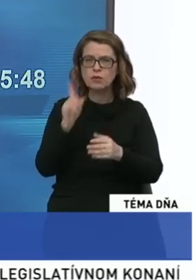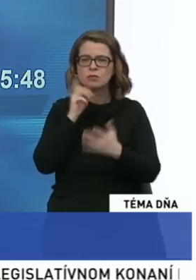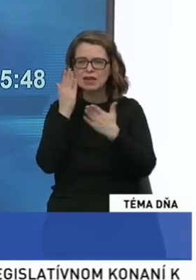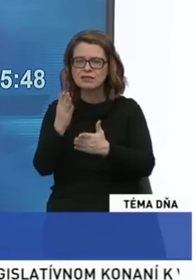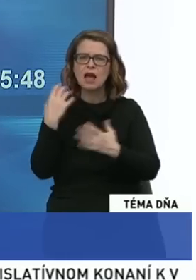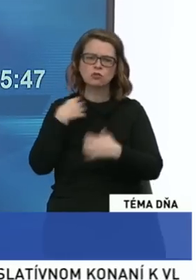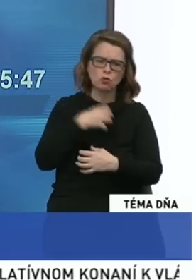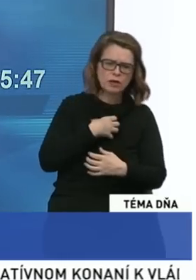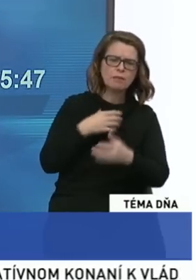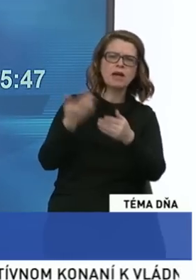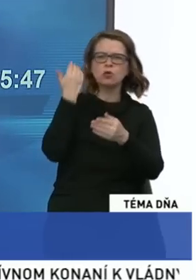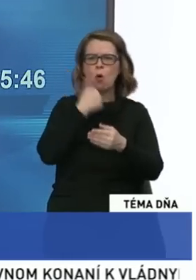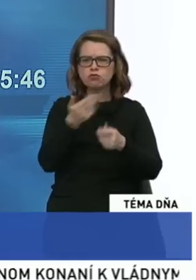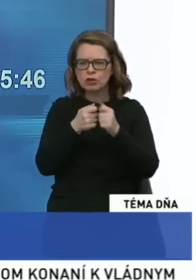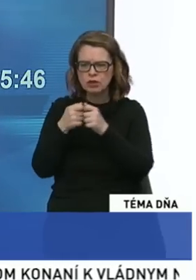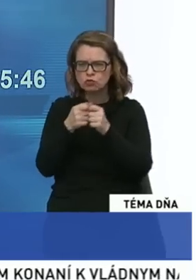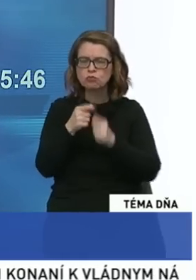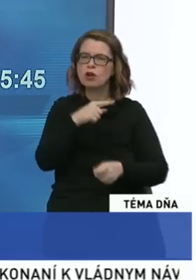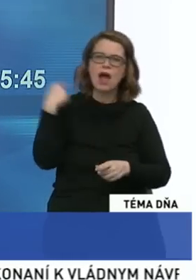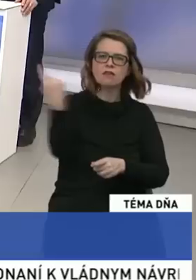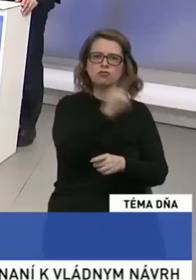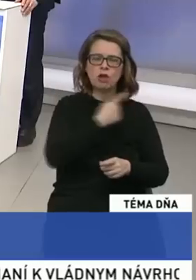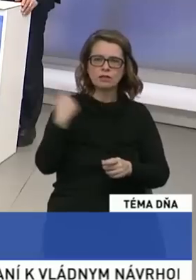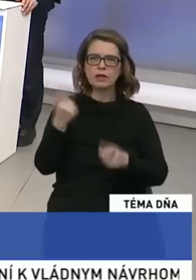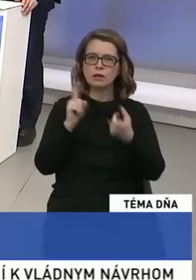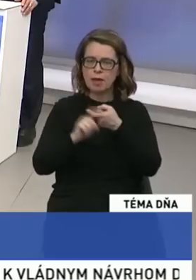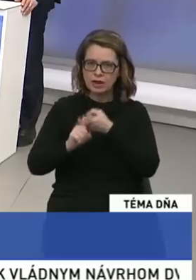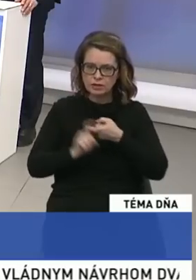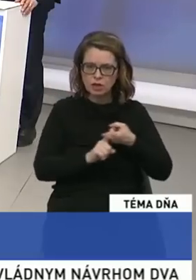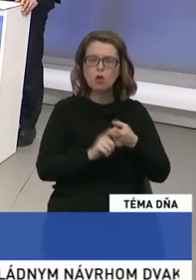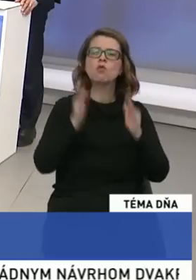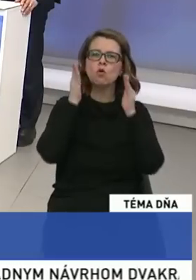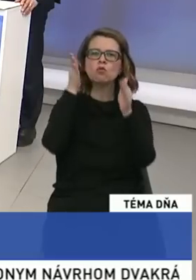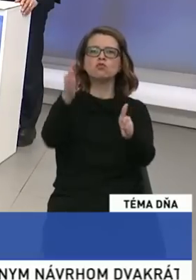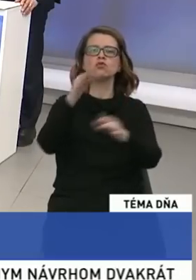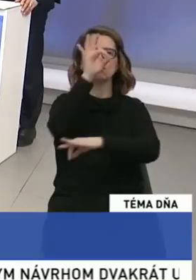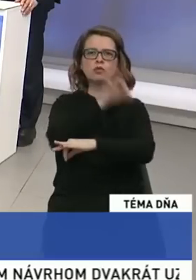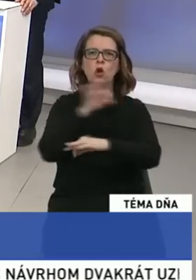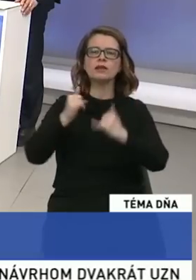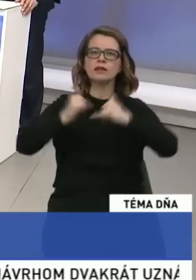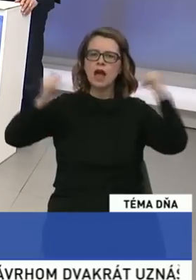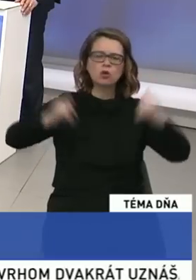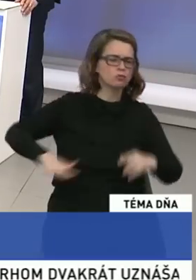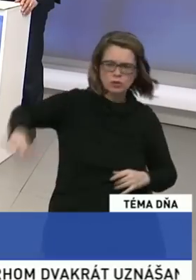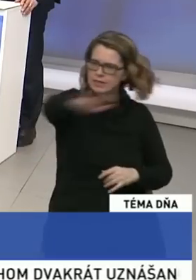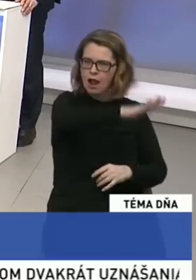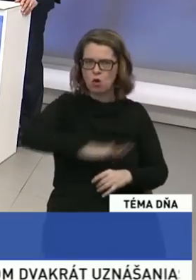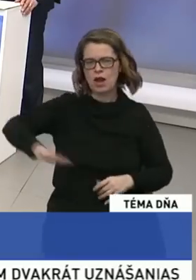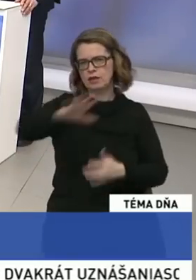primátorov, občanskej zruženia a všetkých zainteresovaných partnerov, budú projekty na rozvoj celého regiónu.